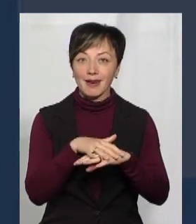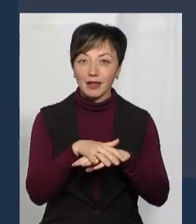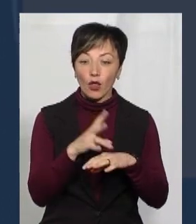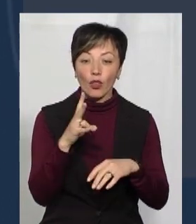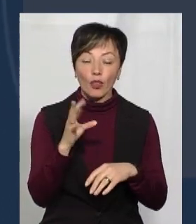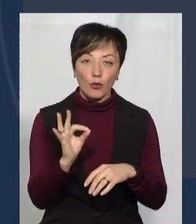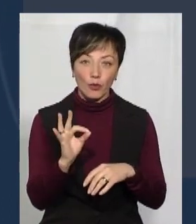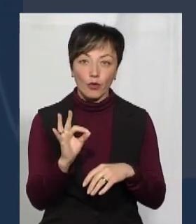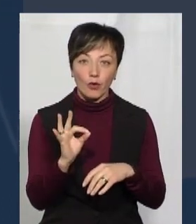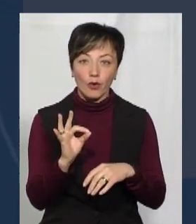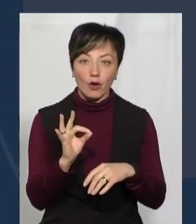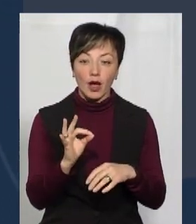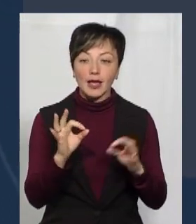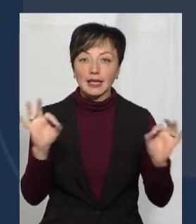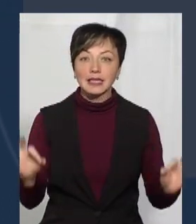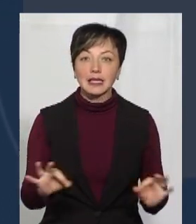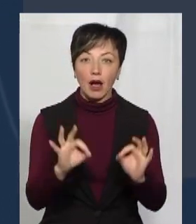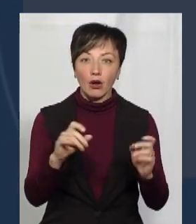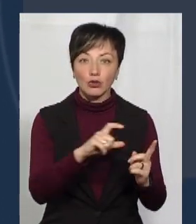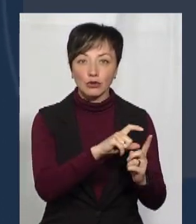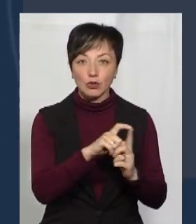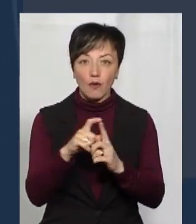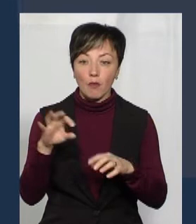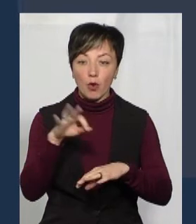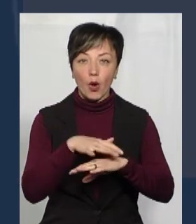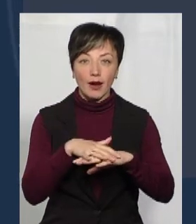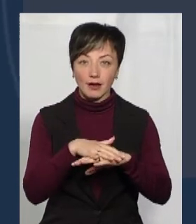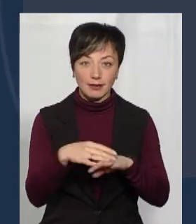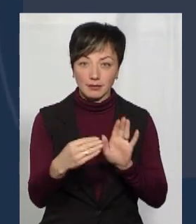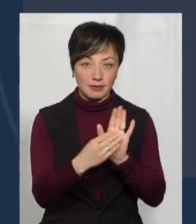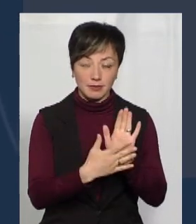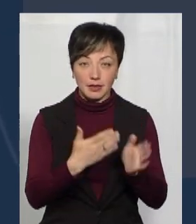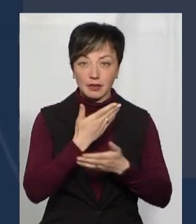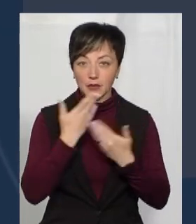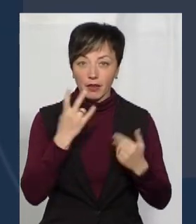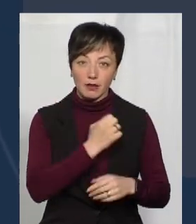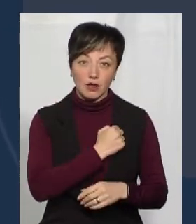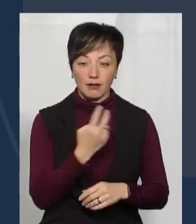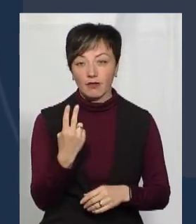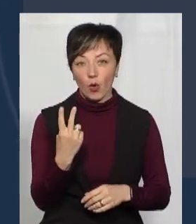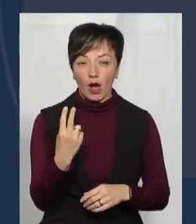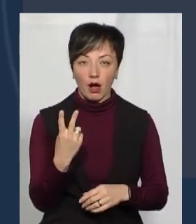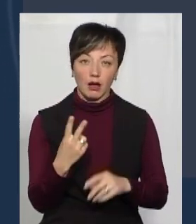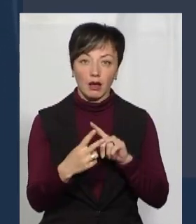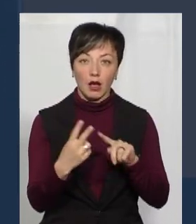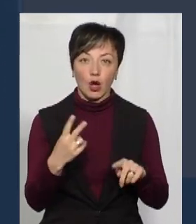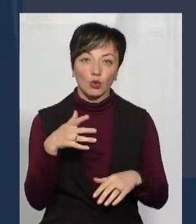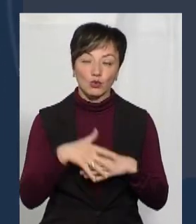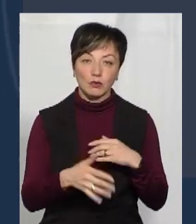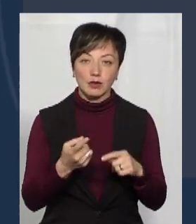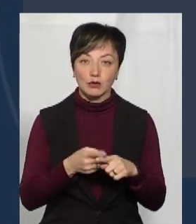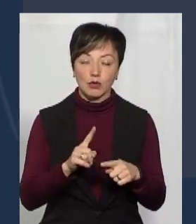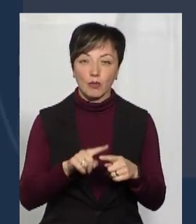іншої сторони, жодного слова про ринки не ведеться, на жаль. Тобто, є двояке розуміння цього питання. І